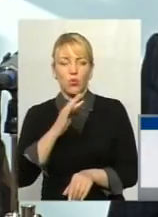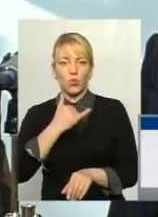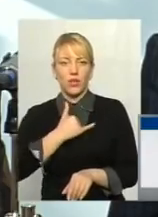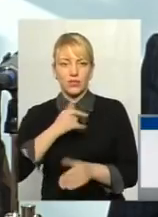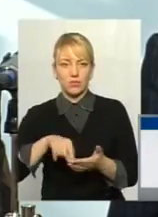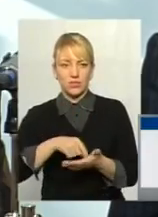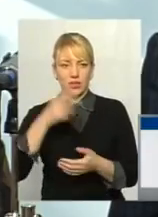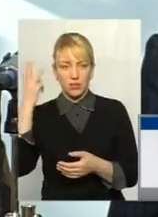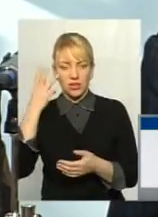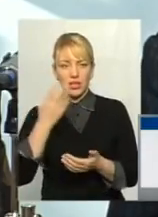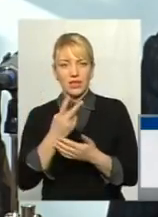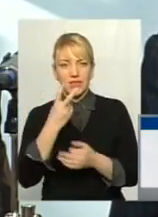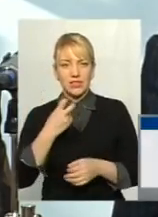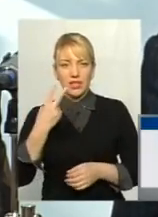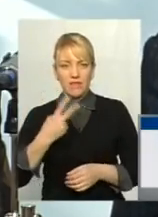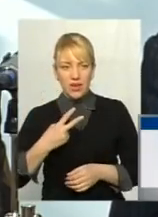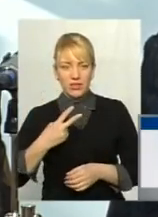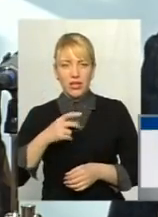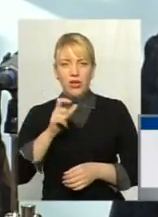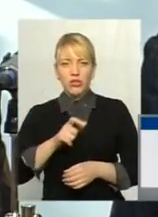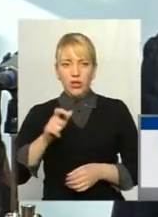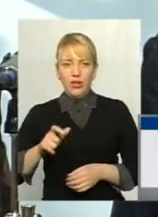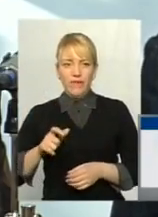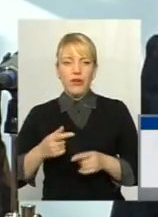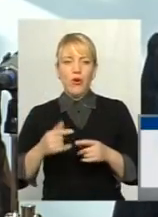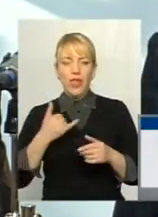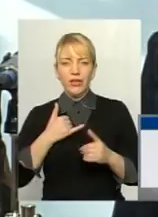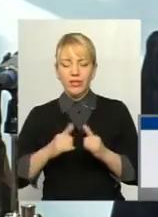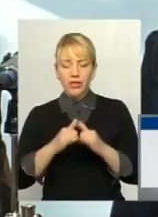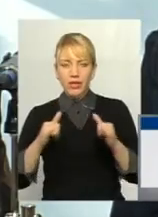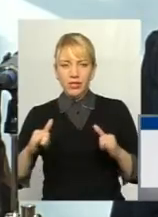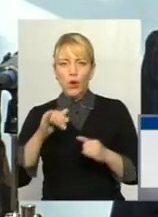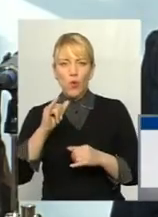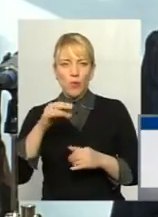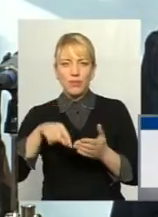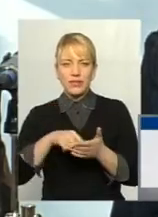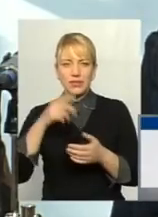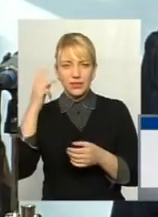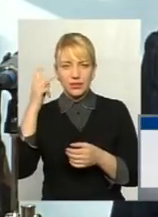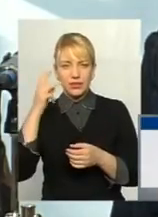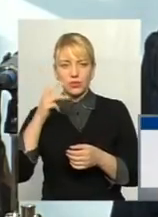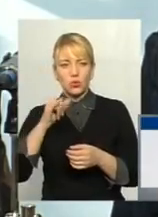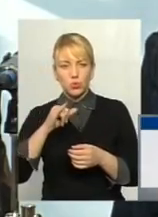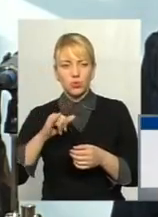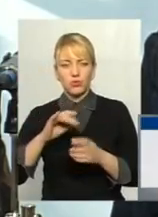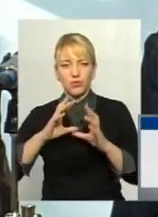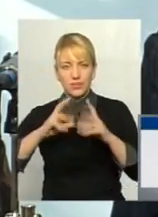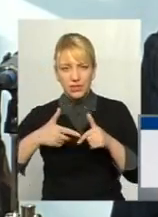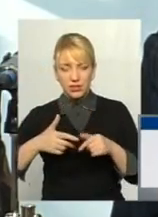Хмельницькому. Тобто 220 чоловік кожного дня збільшується на населення. В той час